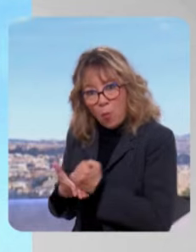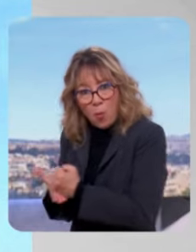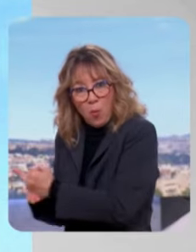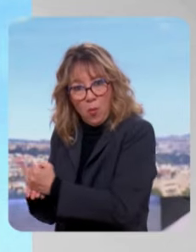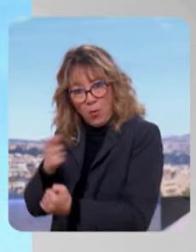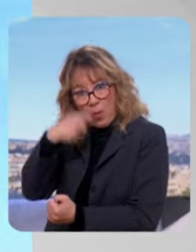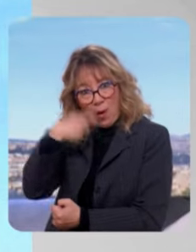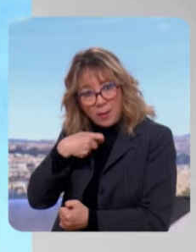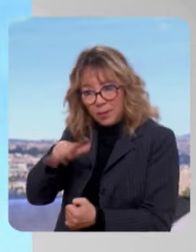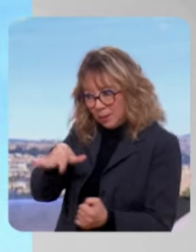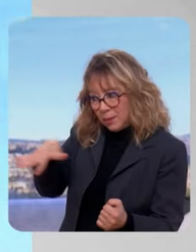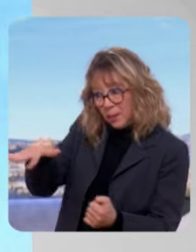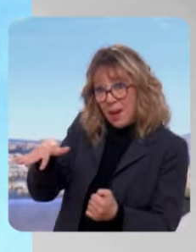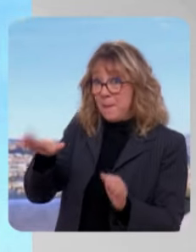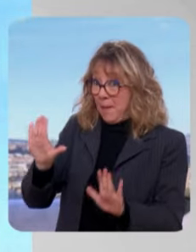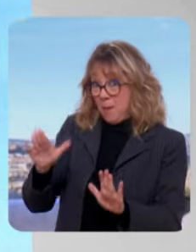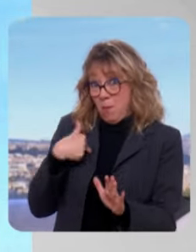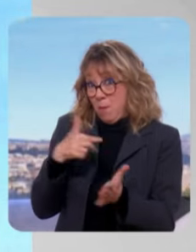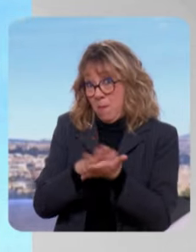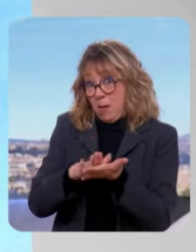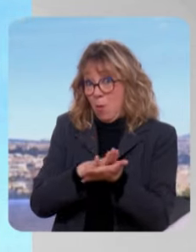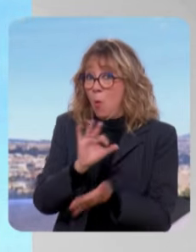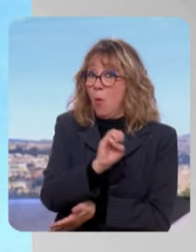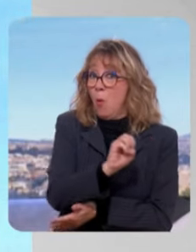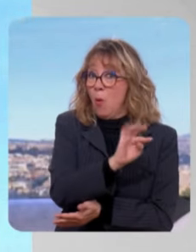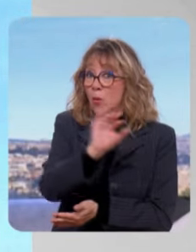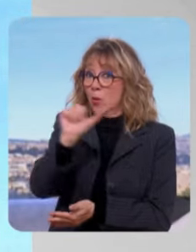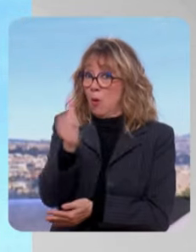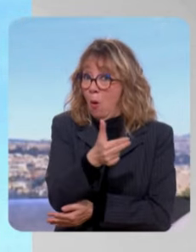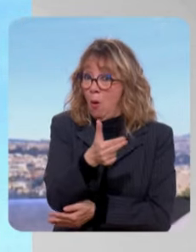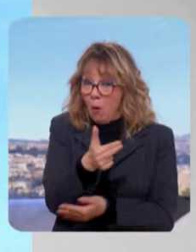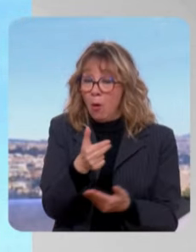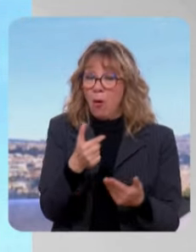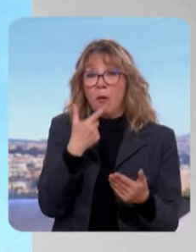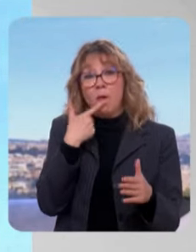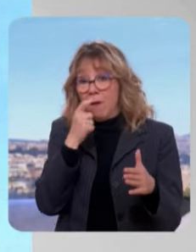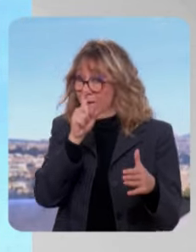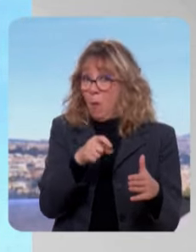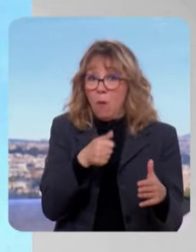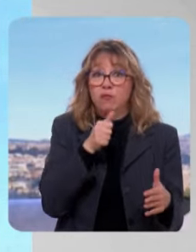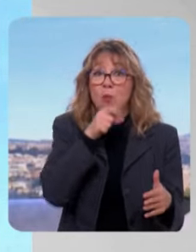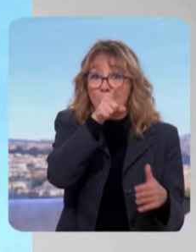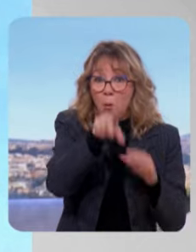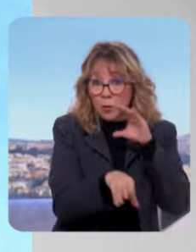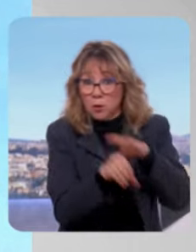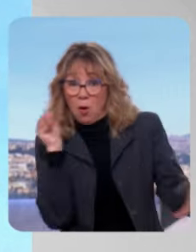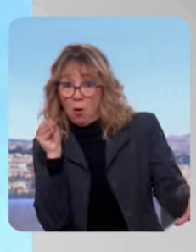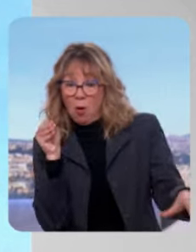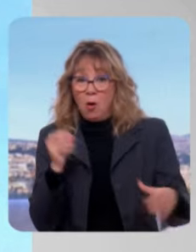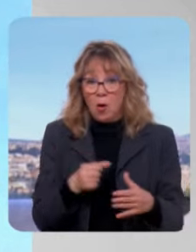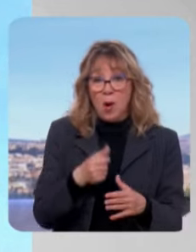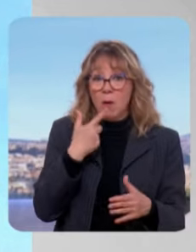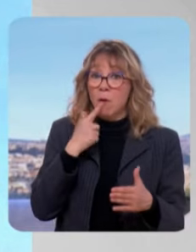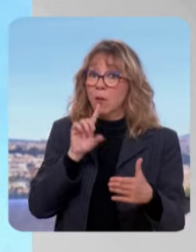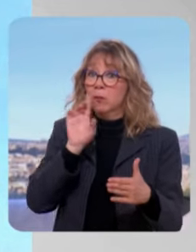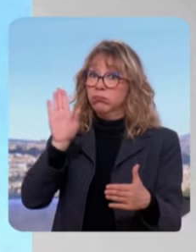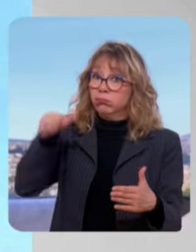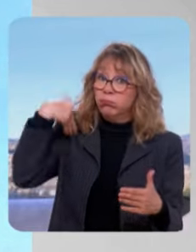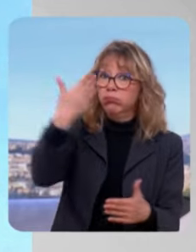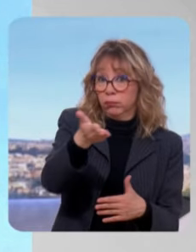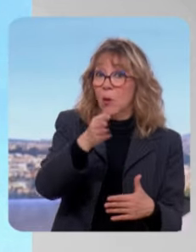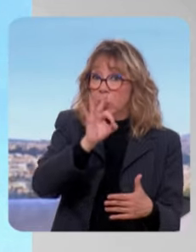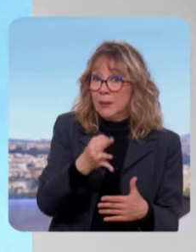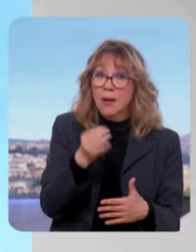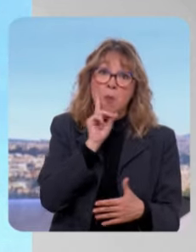engager des négociations. Après, je le dis aussi, l'OTAN, il va falloir en termes, à termes, en sortir. La France doit sortir de l'OTAN. Aujourd'hui,